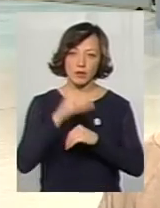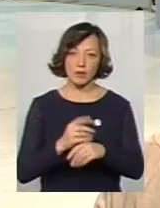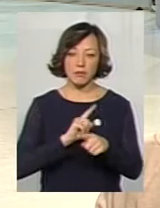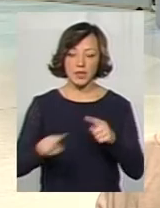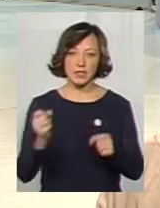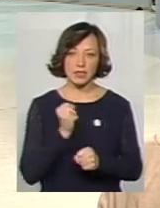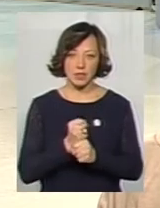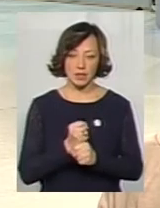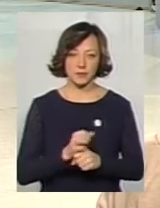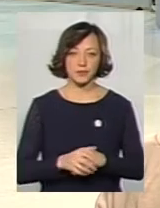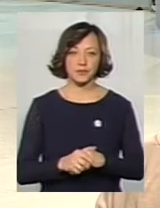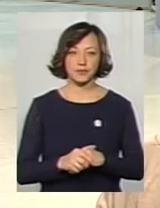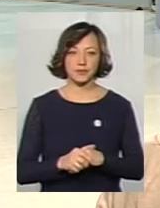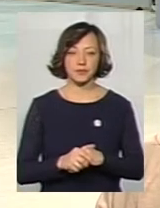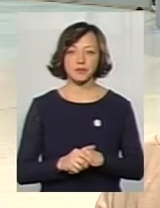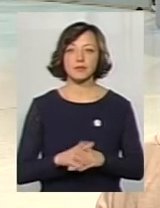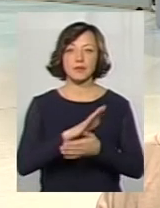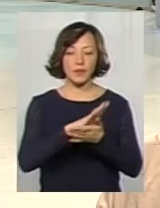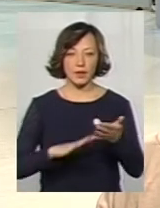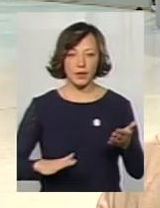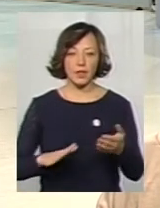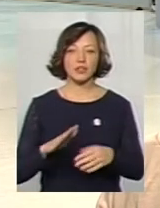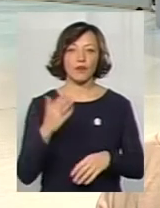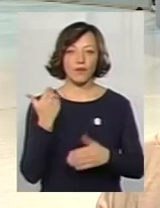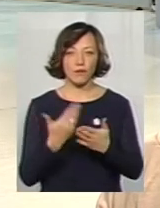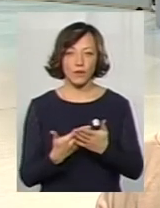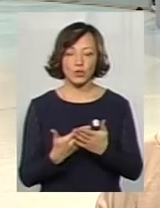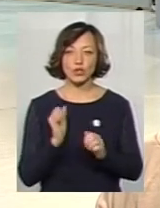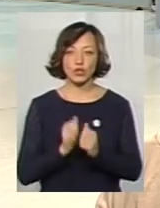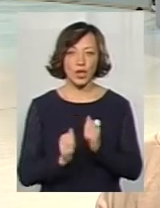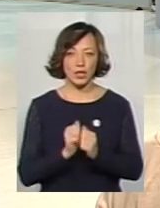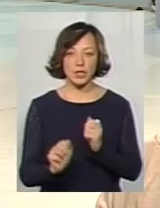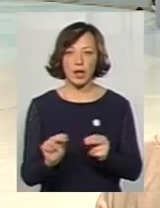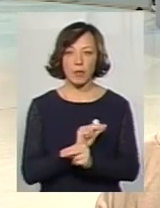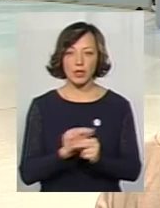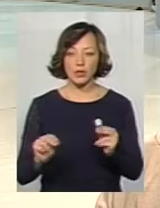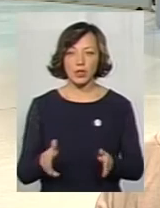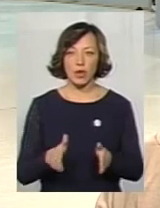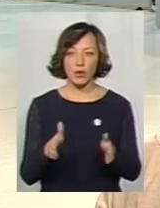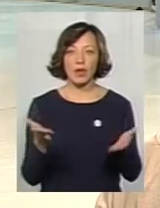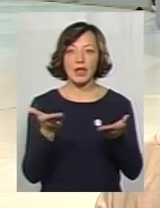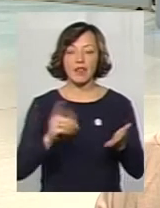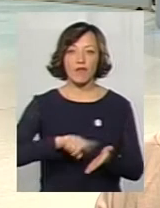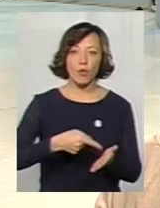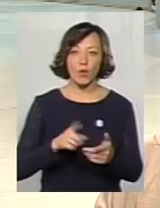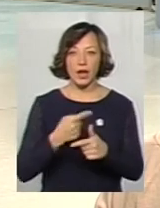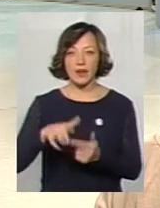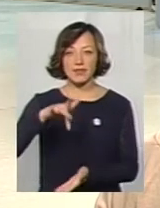Дякую. І на дальнійшем, навіть часто ремонтирую дороги десь в місті, в центрі міста,